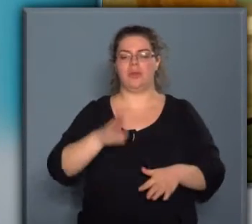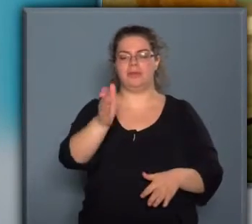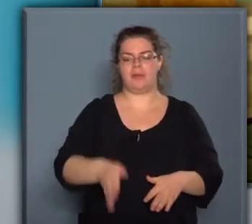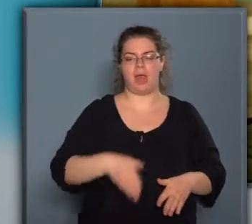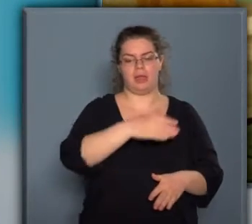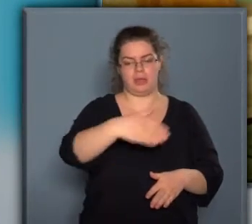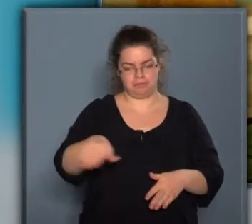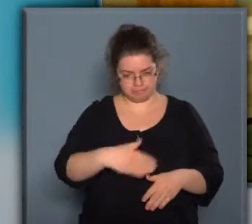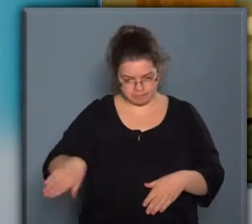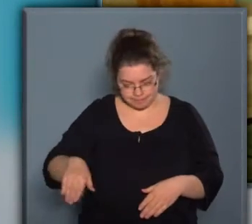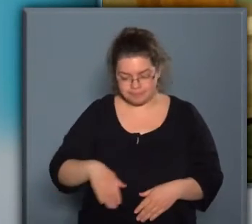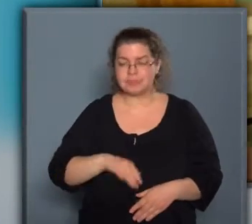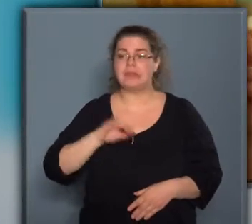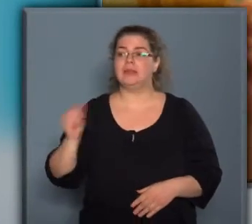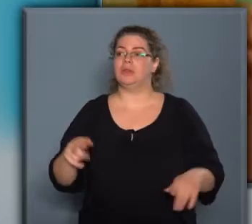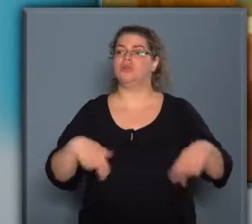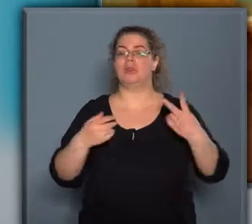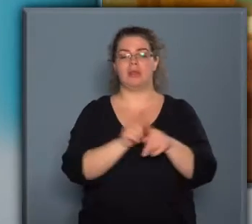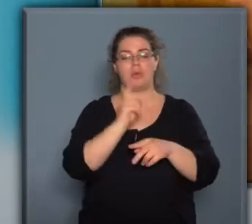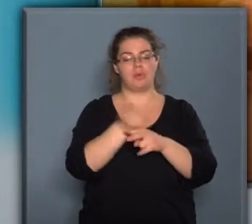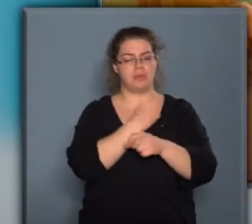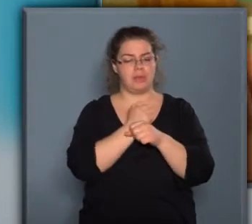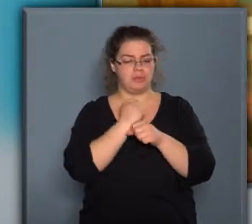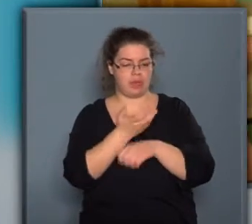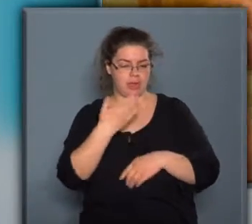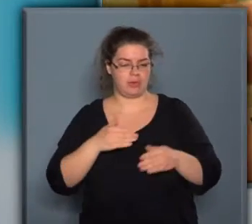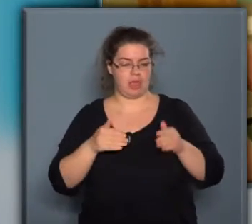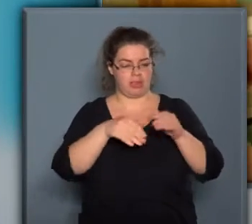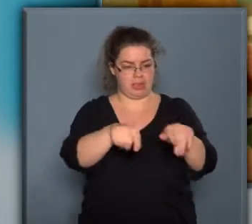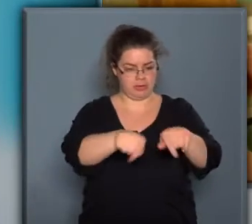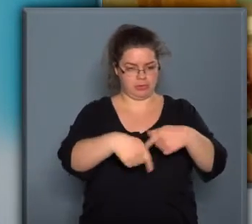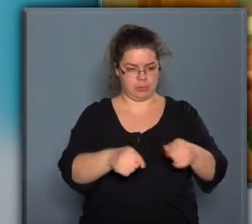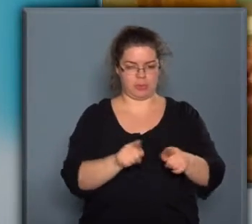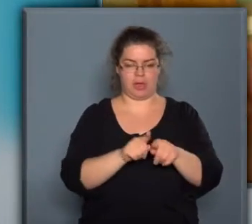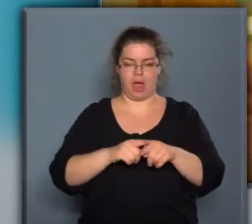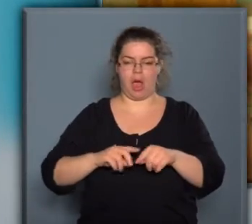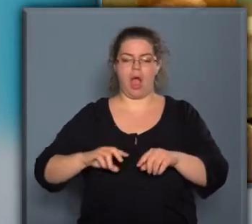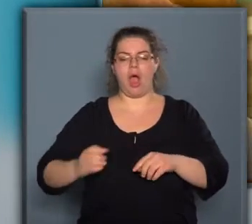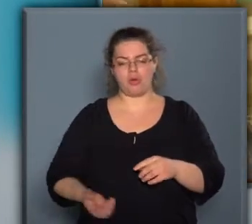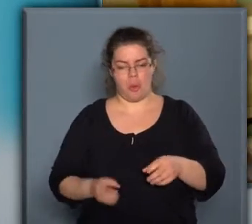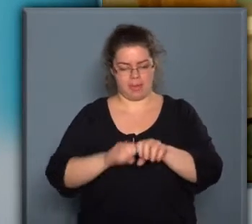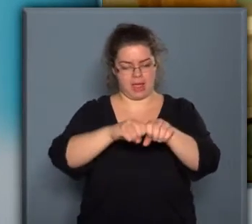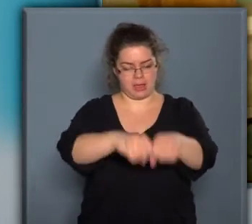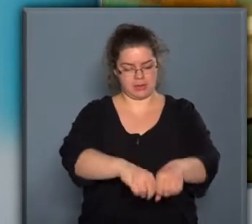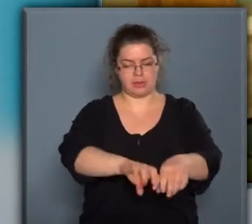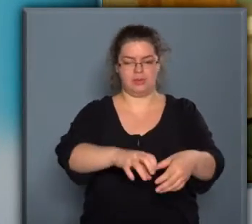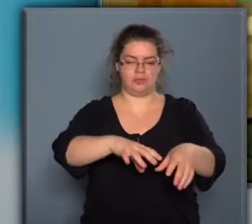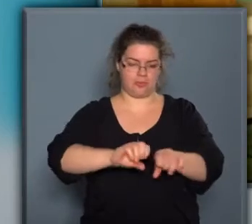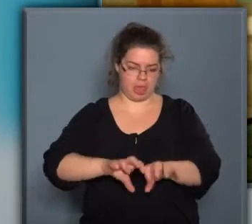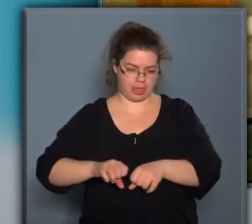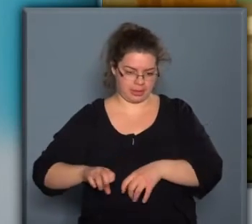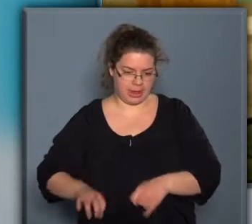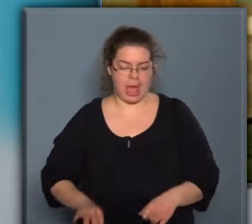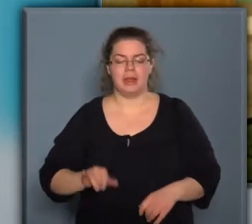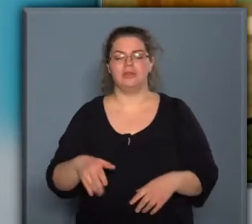föl kell vágni. És aztán úgy szoktam csinálni, hogy a szélesebb végében oda rakom a kolbászt, és szépen föltekerem. Mitől